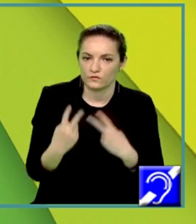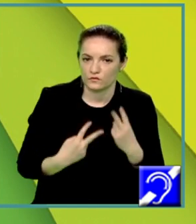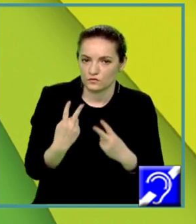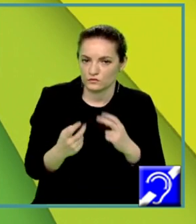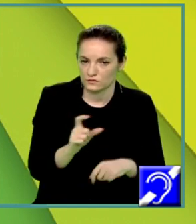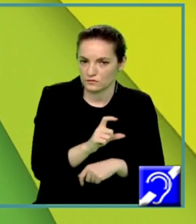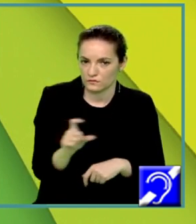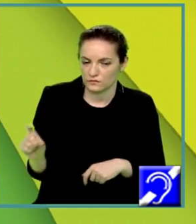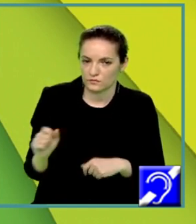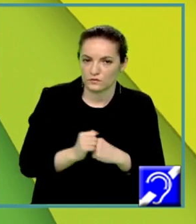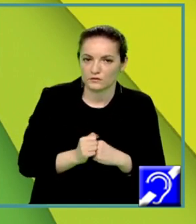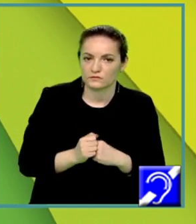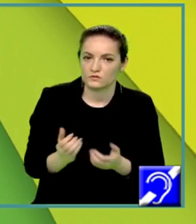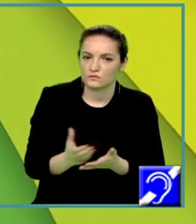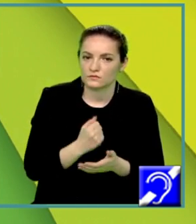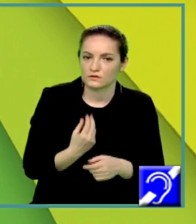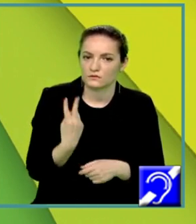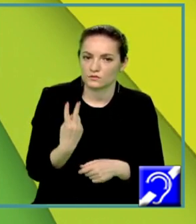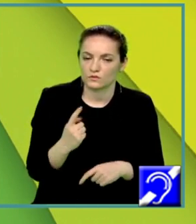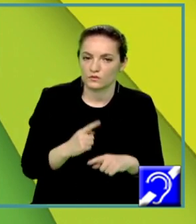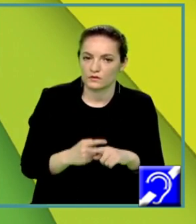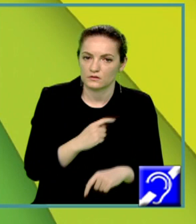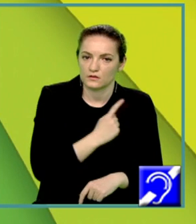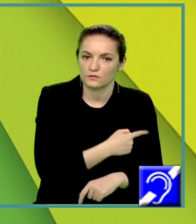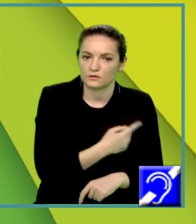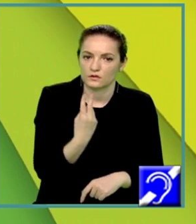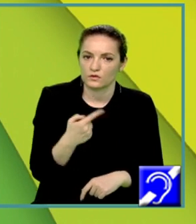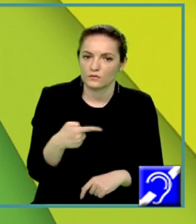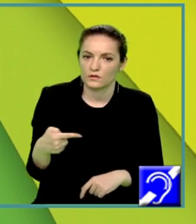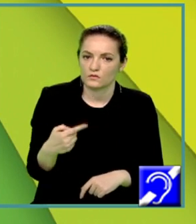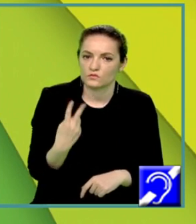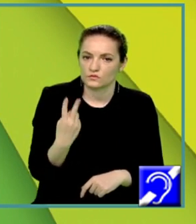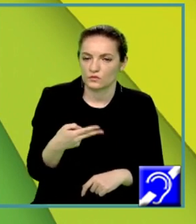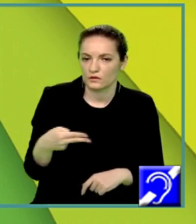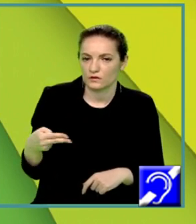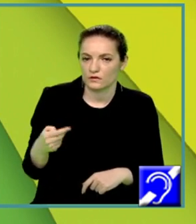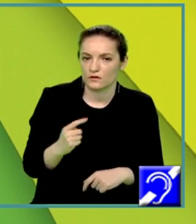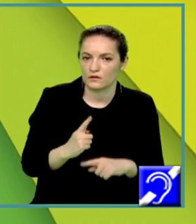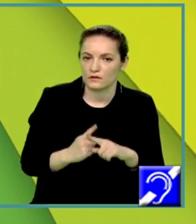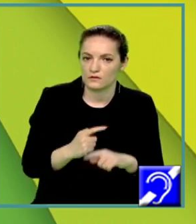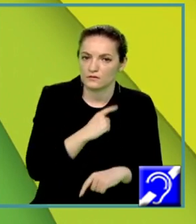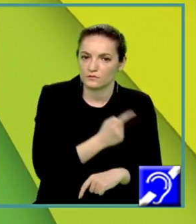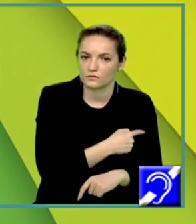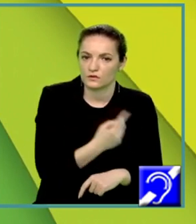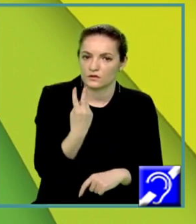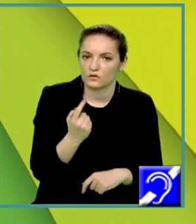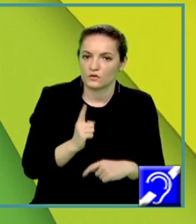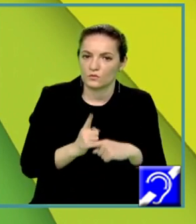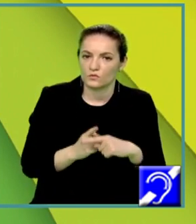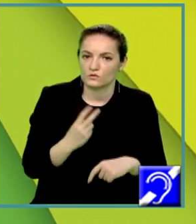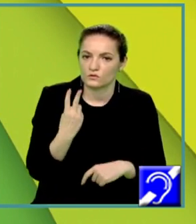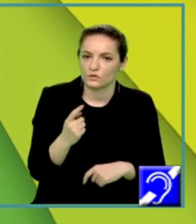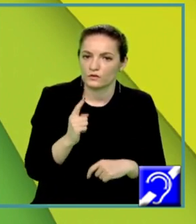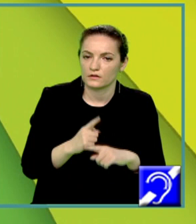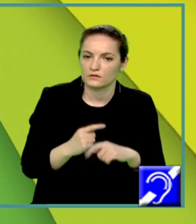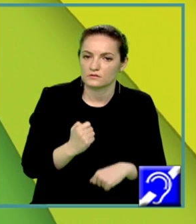binomului la pătrat și obținem 2x la a doua minus 2 este egal cu x la a doua plus 2x plus